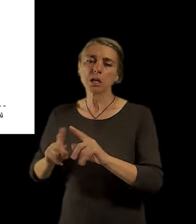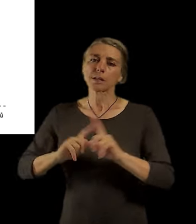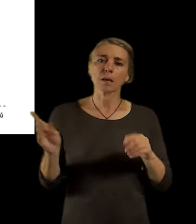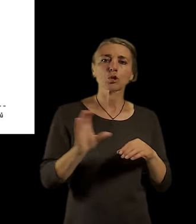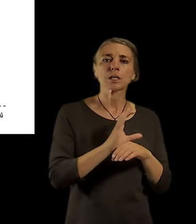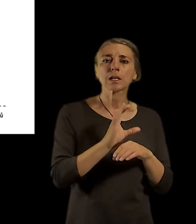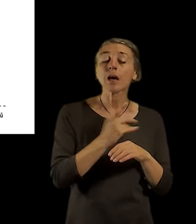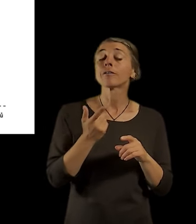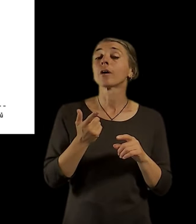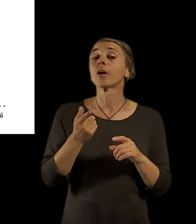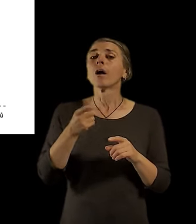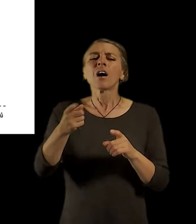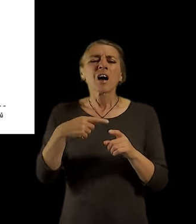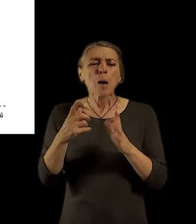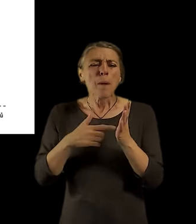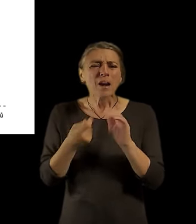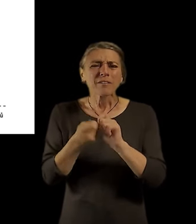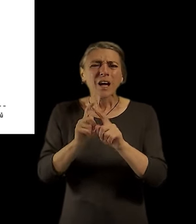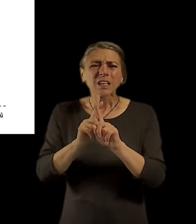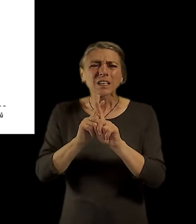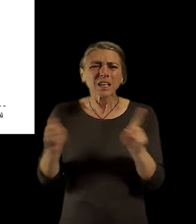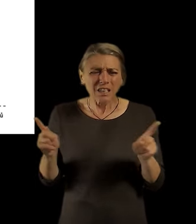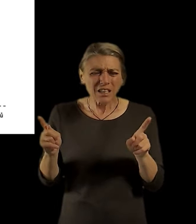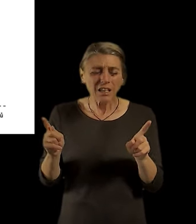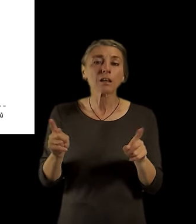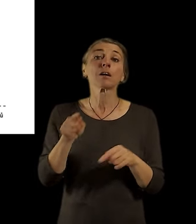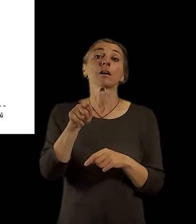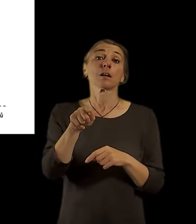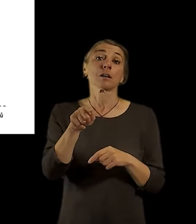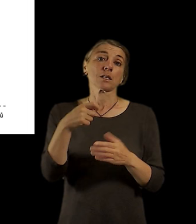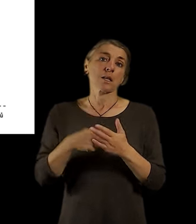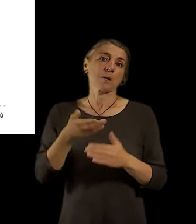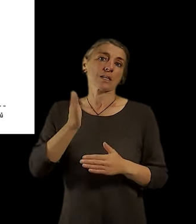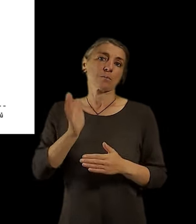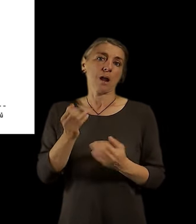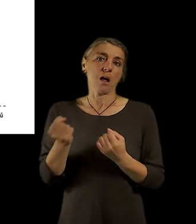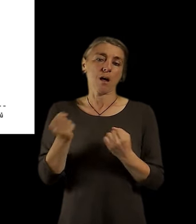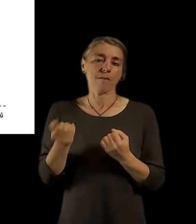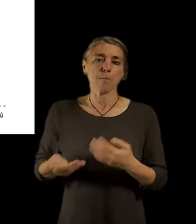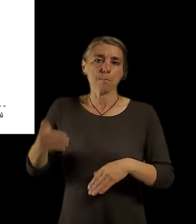Ty, co jsou barevné, to znamená mají zvýrazněnou kapacitu, jsou ve zprávě magistrátu.